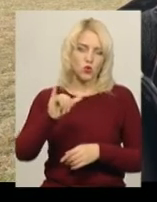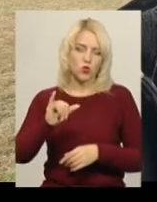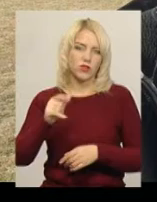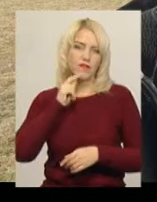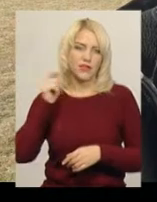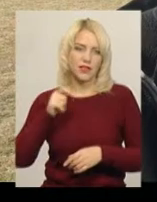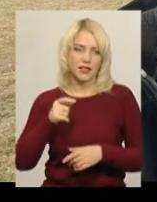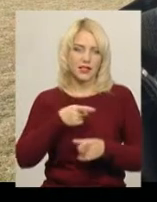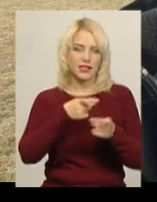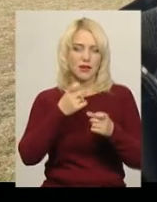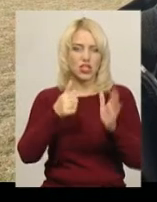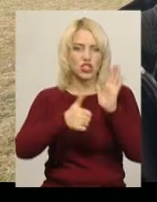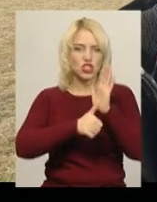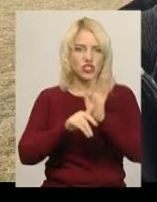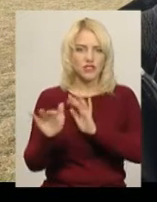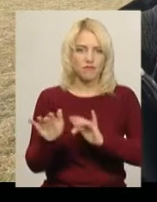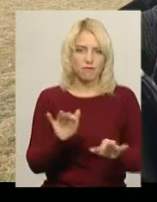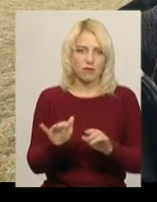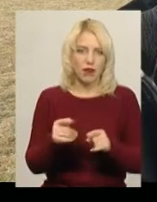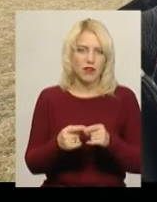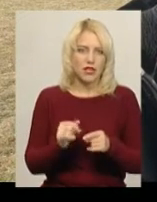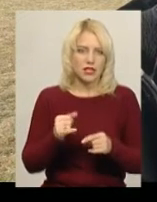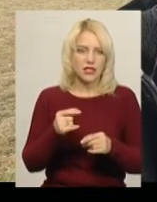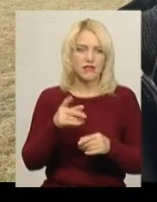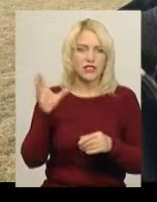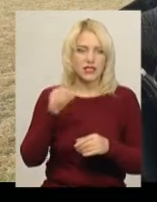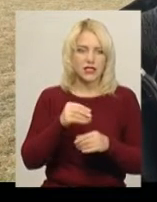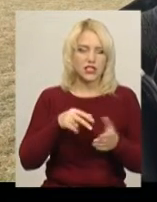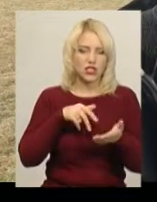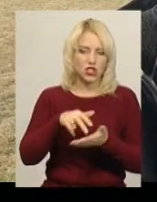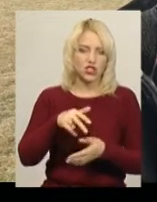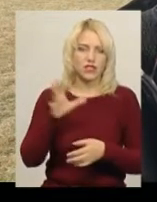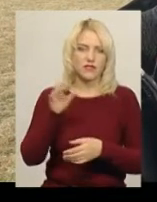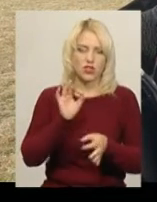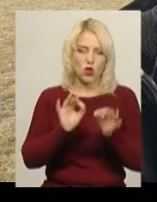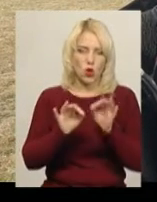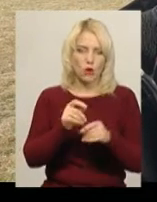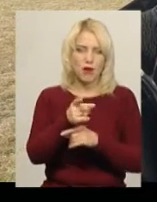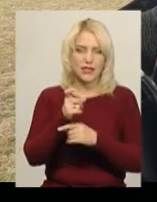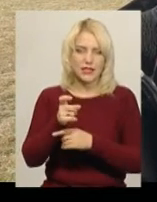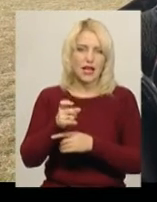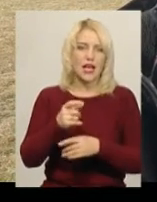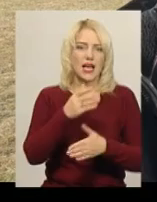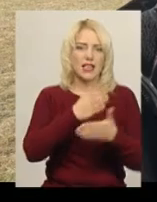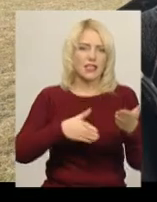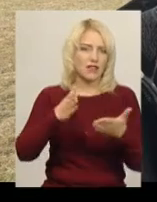Стріляють стрілки, які проходять сьогодні і закінчують день змагань Всі дійшли, всі нормально стріляли, дискваліфікації